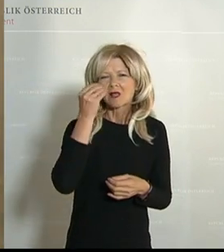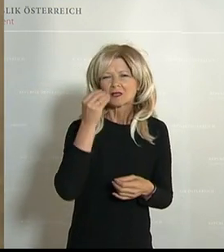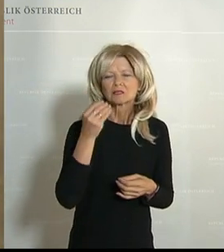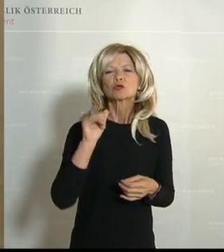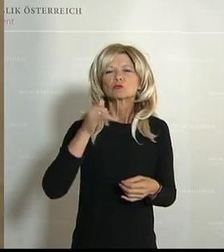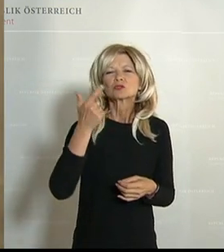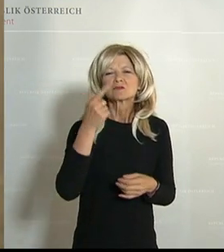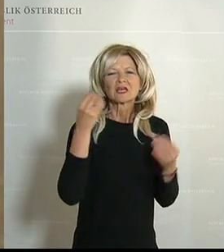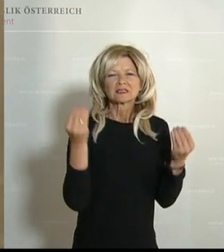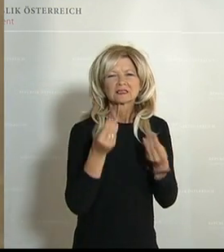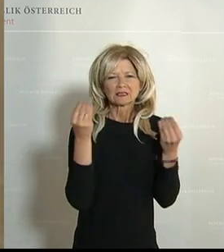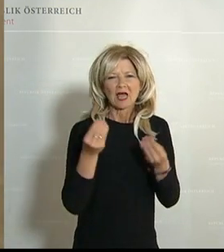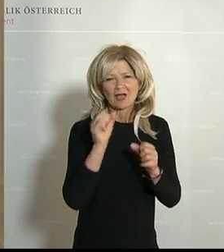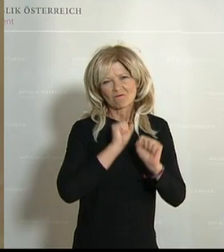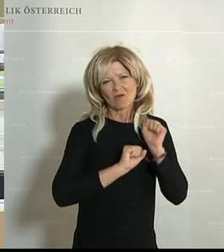und Chaos.